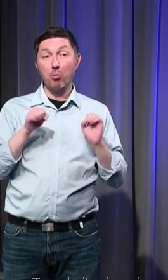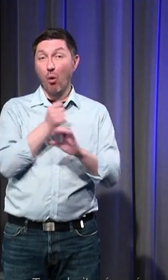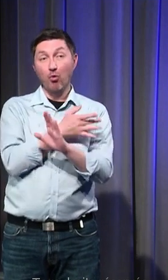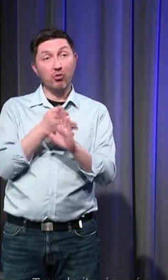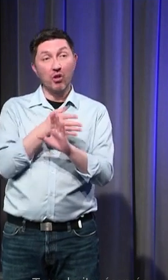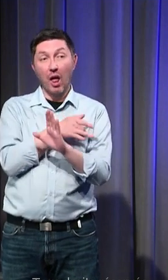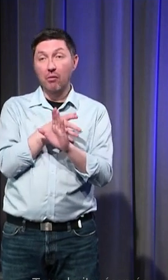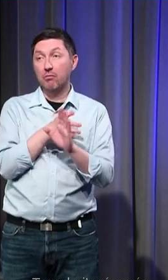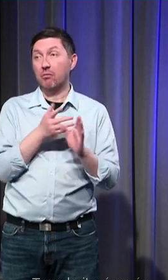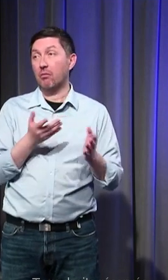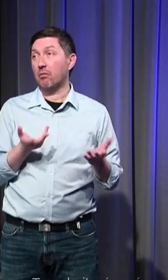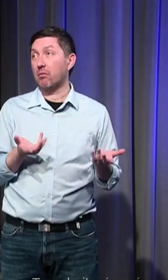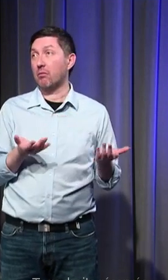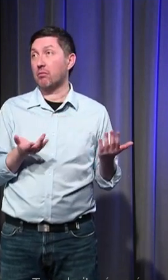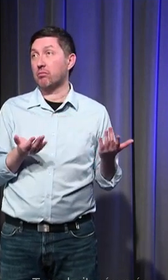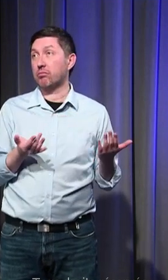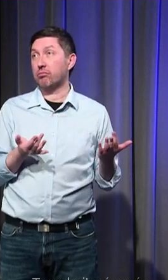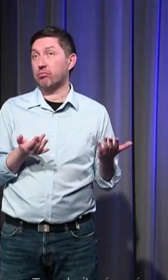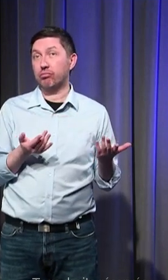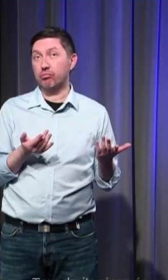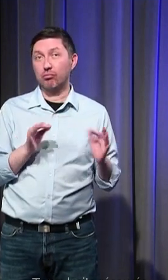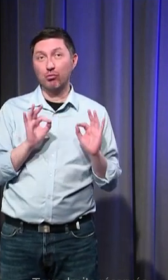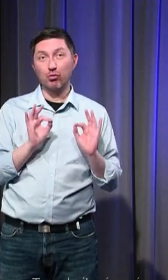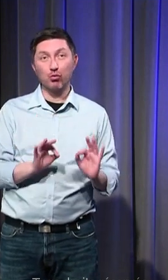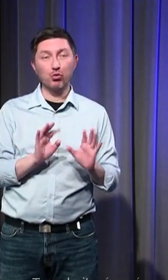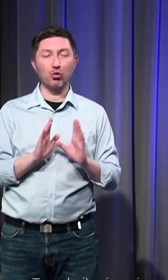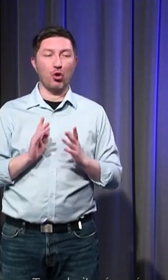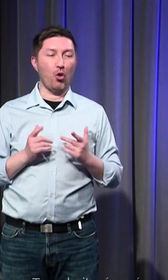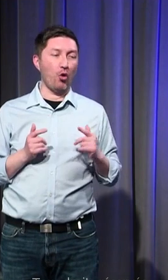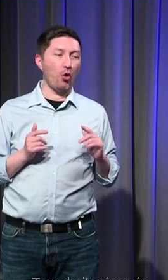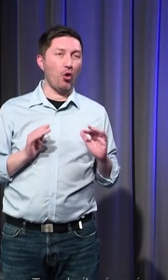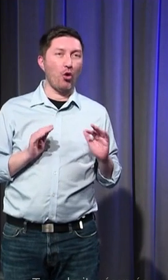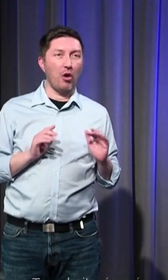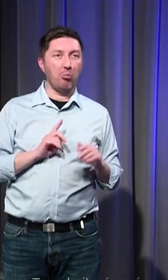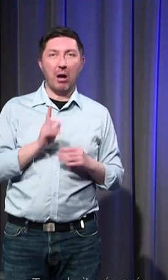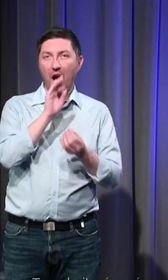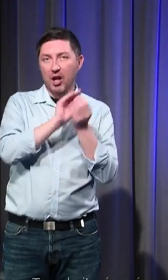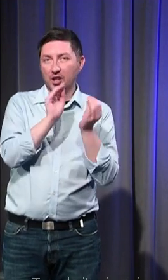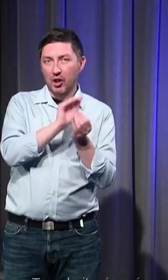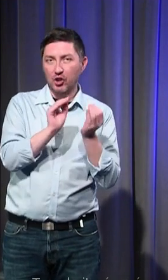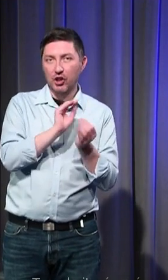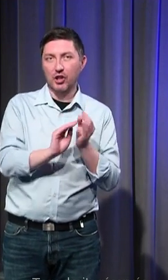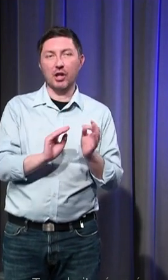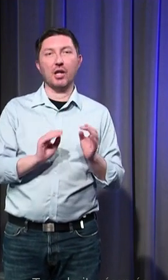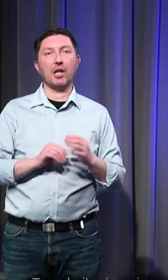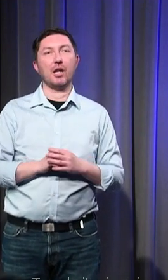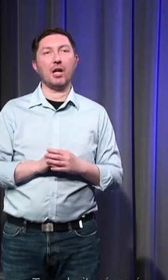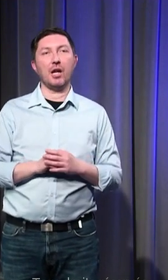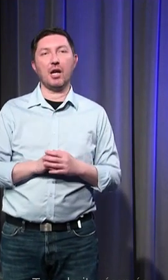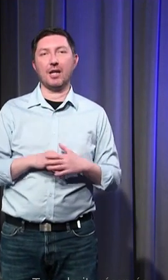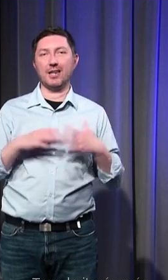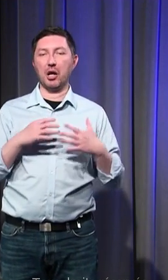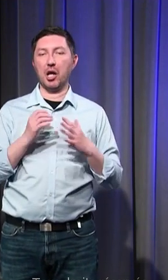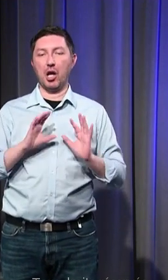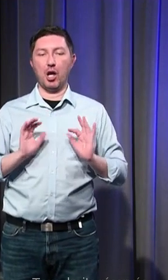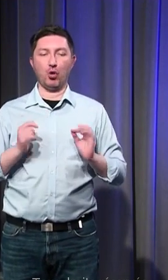soumise au principe de la mesure dans une dimension qui pourrait être assez qualifiée de stoïcienne dans